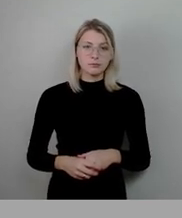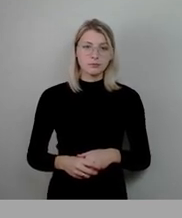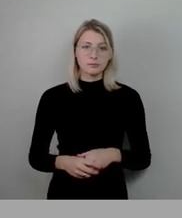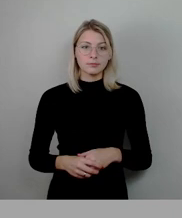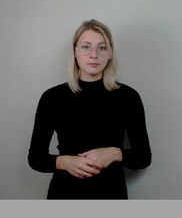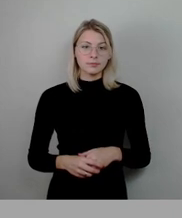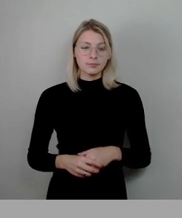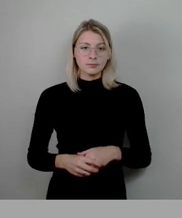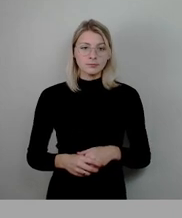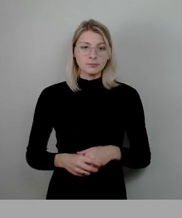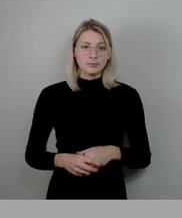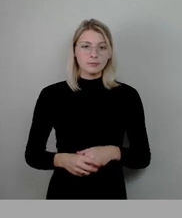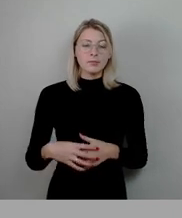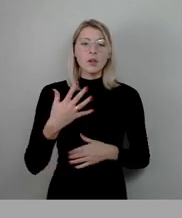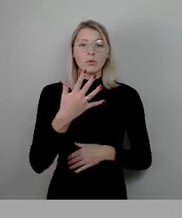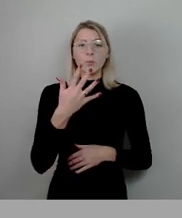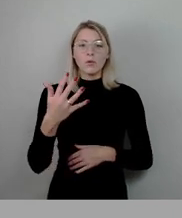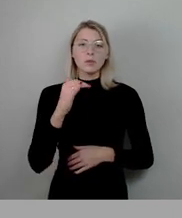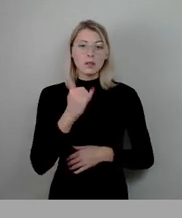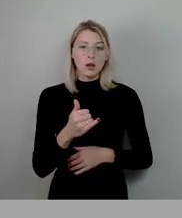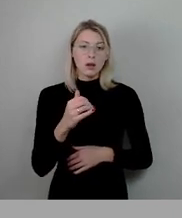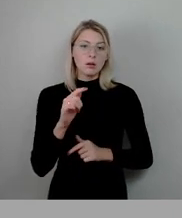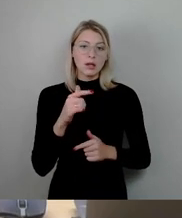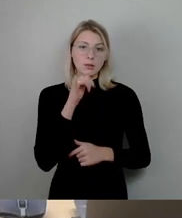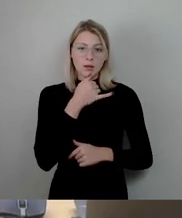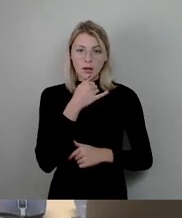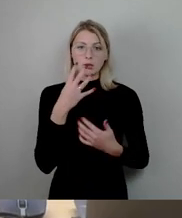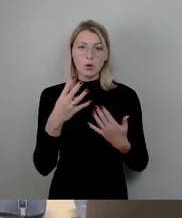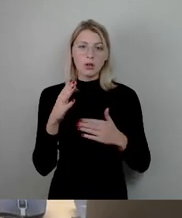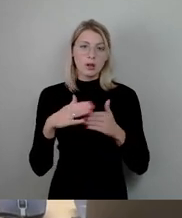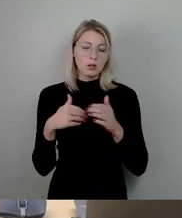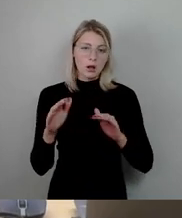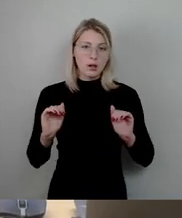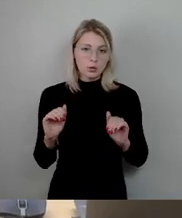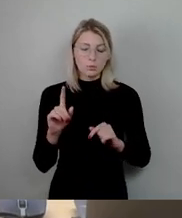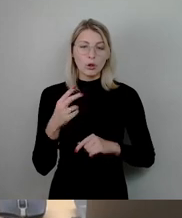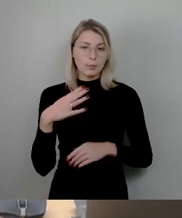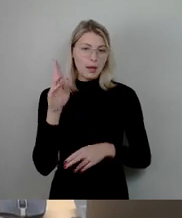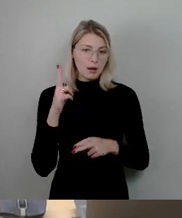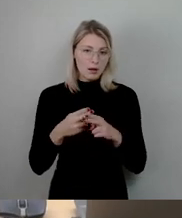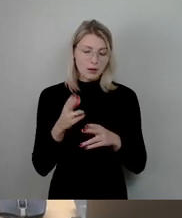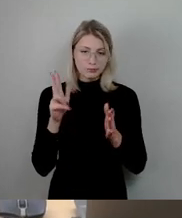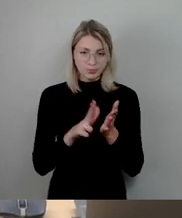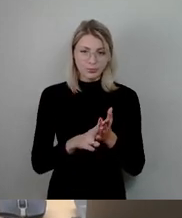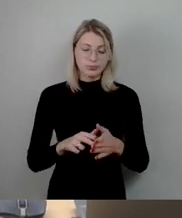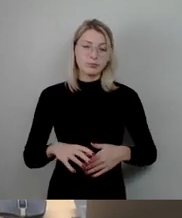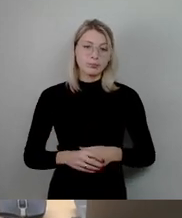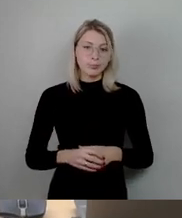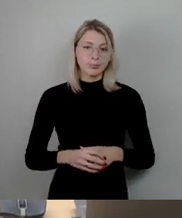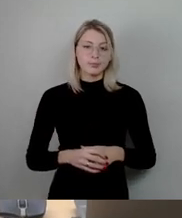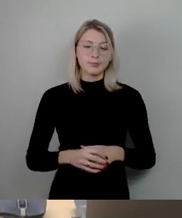Das wäre mit 55 Jahren 099-Enthaltung mehrheitlich so bestätigt. Und wir kommen zum